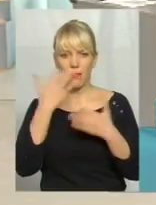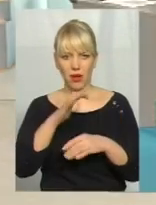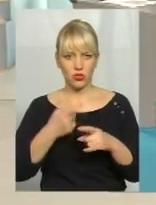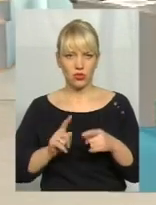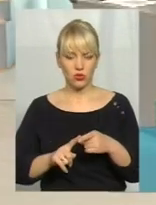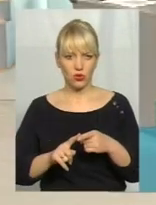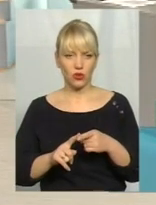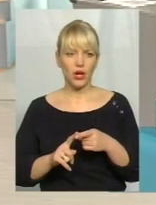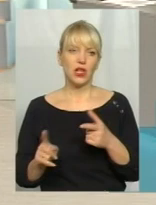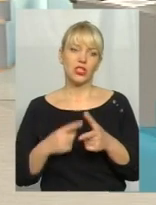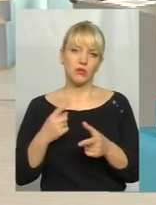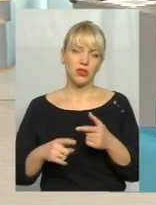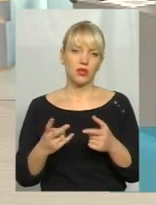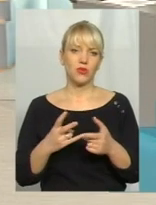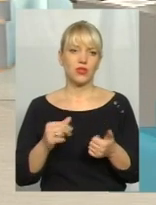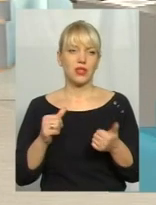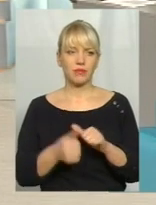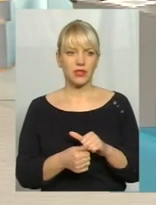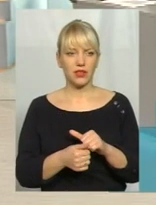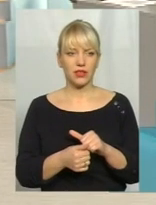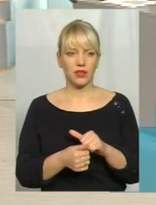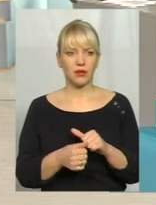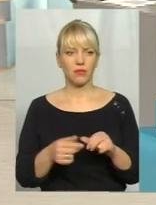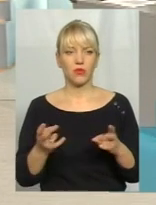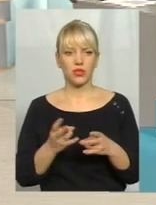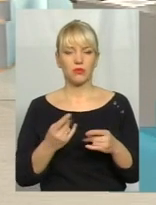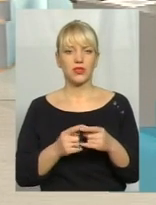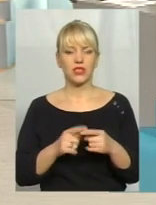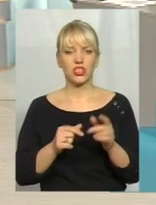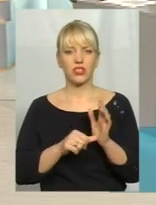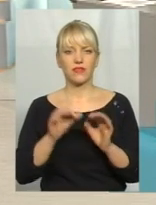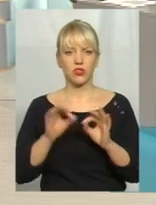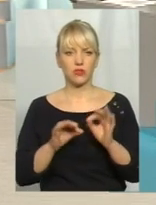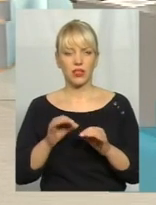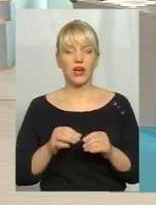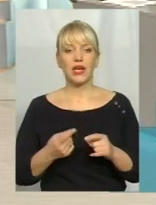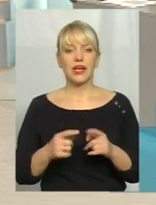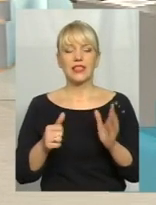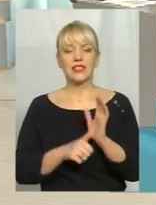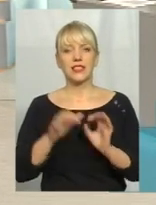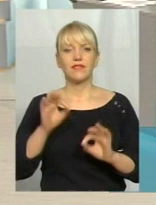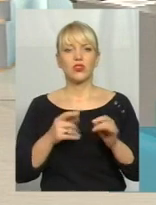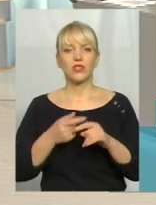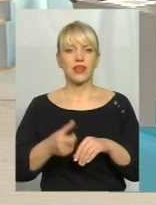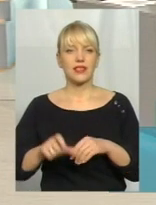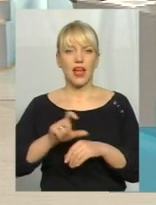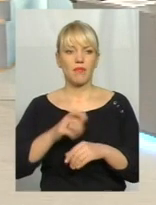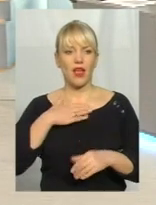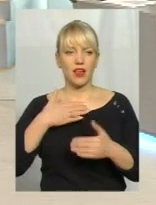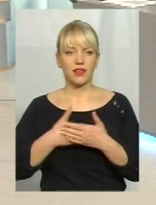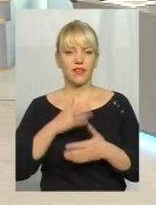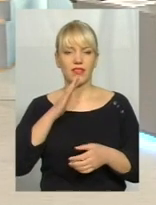довільнити потребу цих 6% респондентів? Мабуть, що ці 6% – це самі активні наші